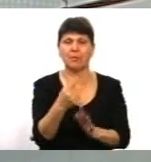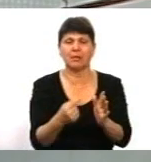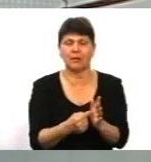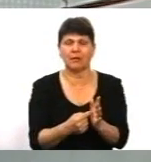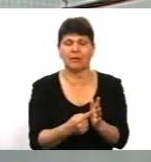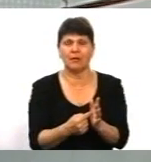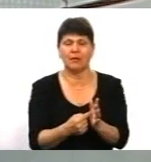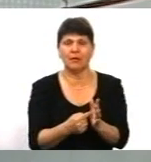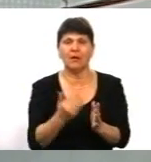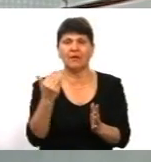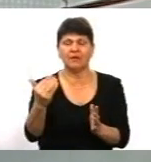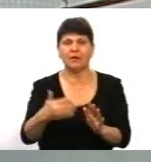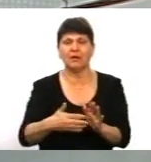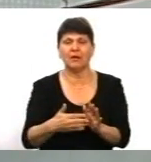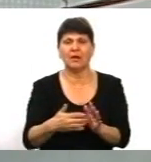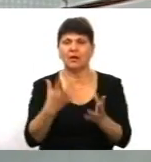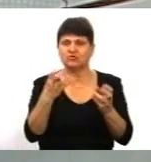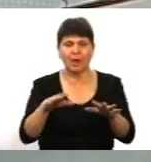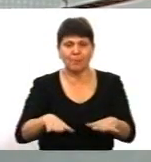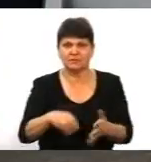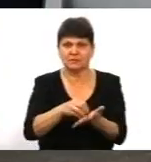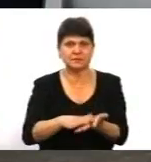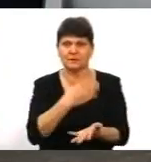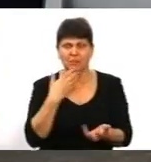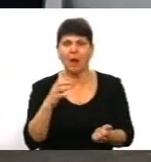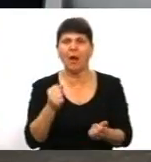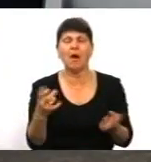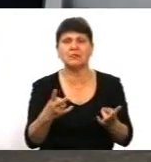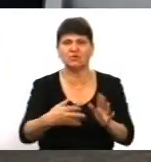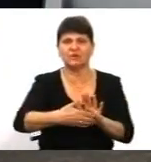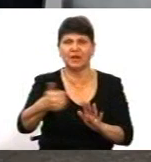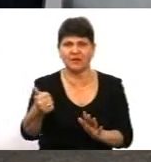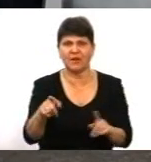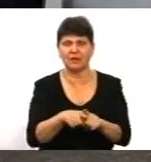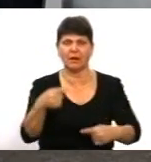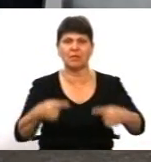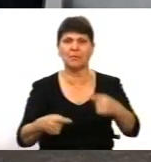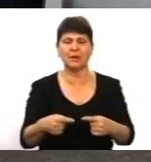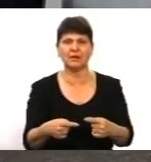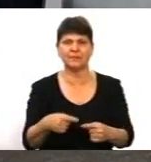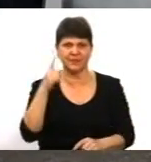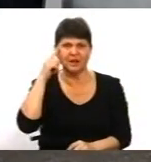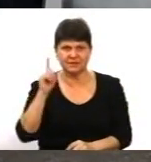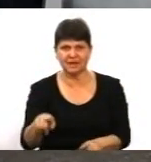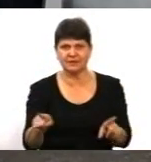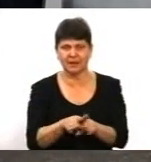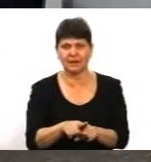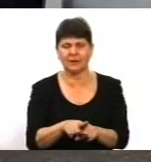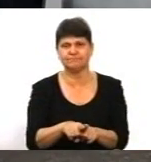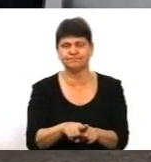навіщо викликати на дебати? Тобто, такі, знаєте, абсолютно цинічна